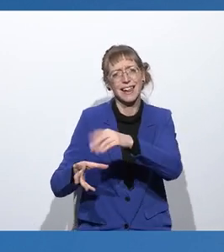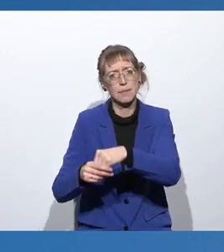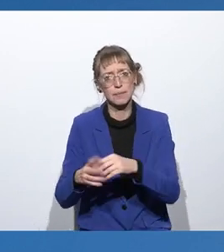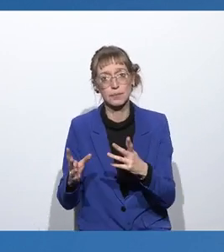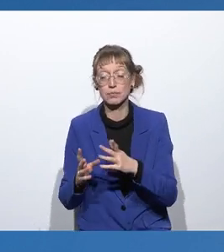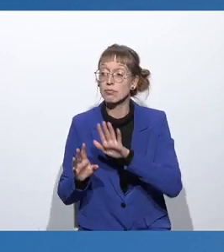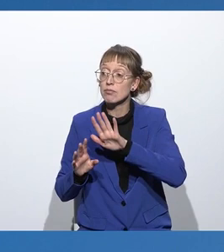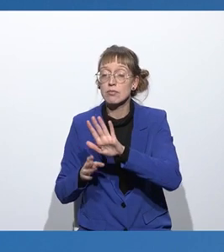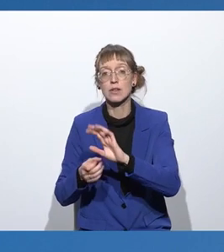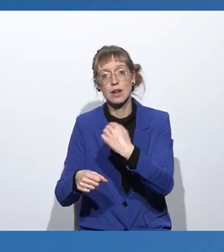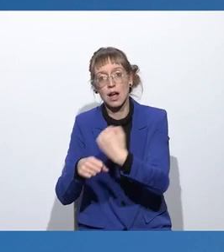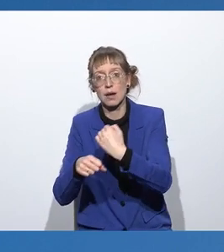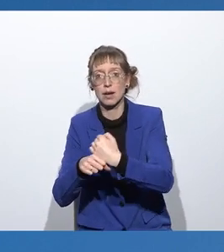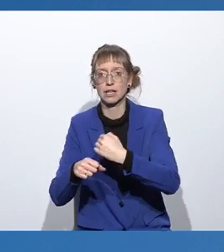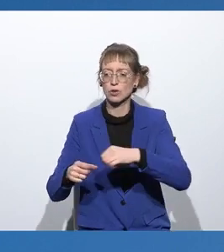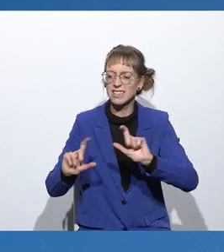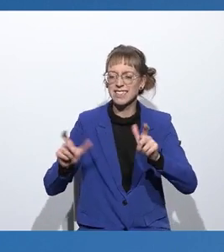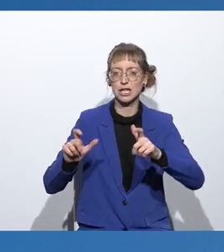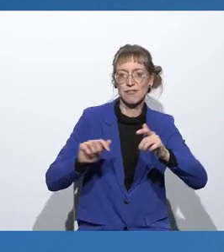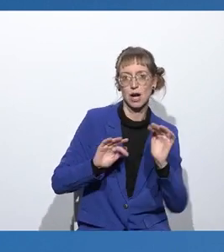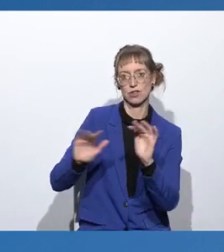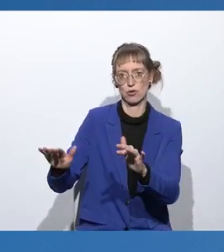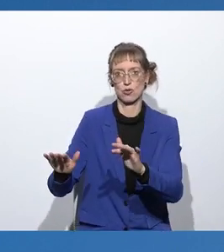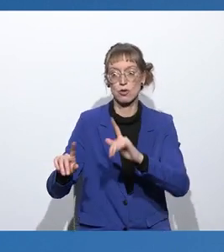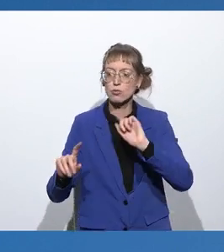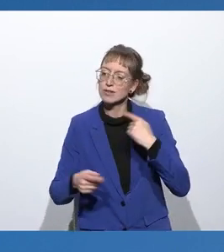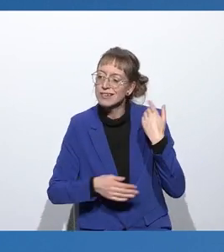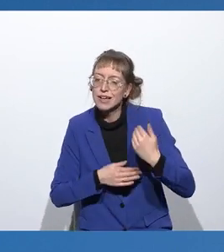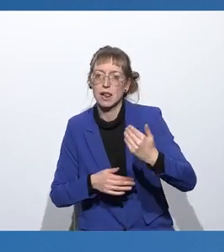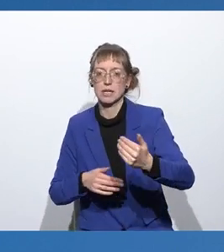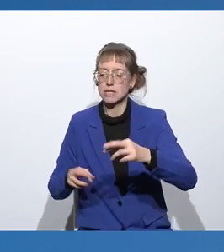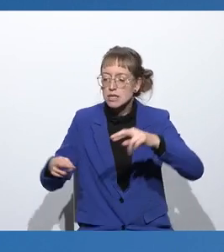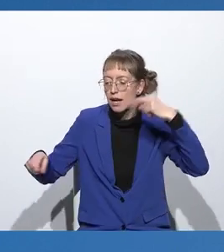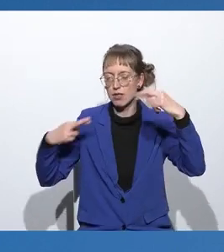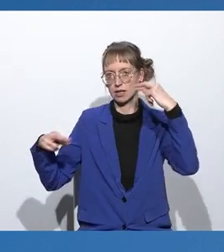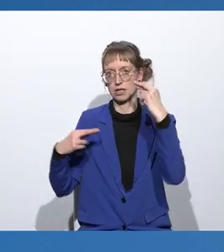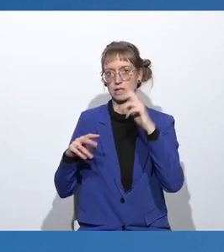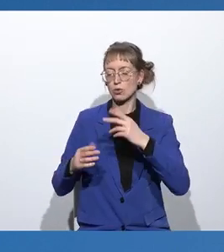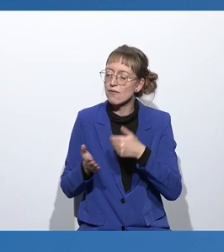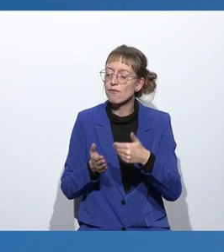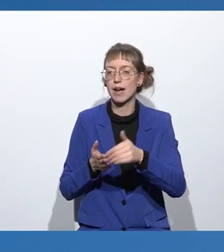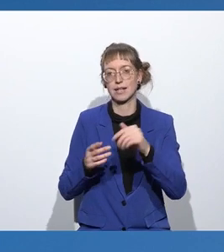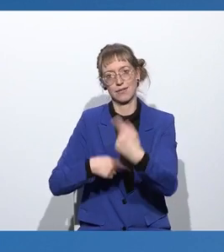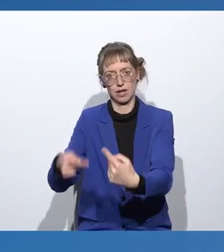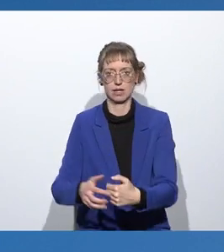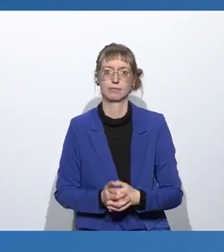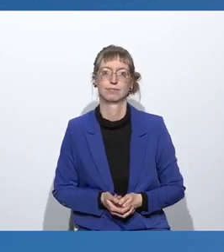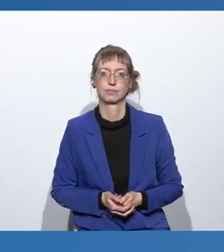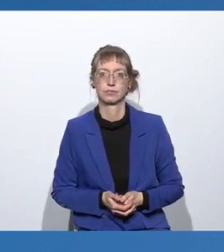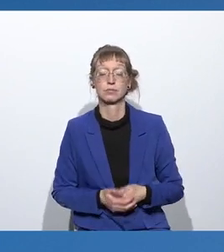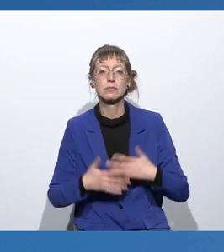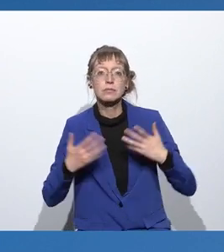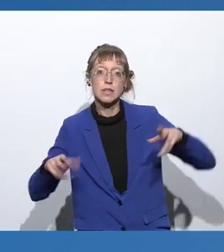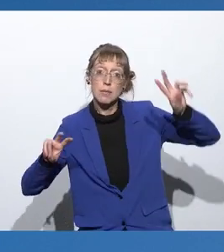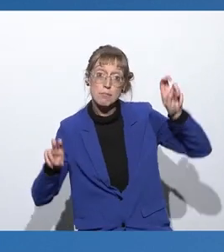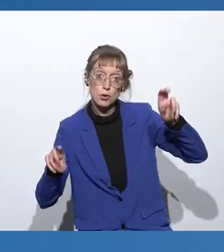gesellschaftliche Auswirkungen regelmäßig hinterfragen und sich weiterentwickeln. Das wird in dem Motto der